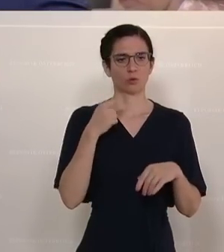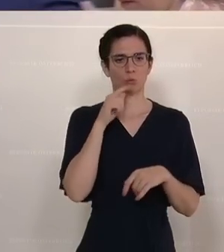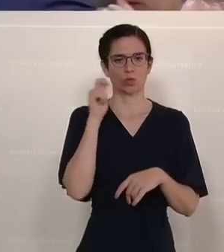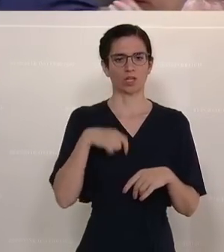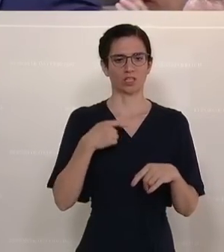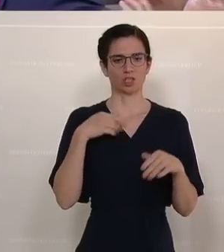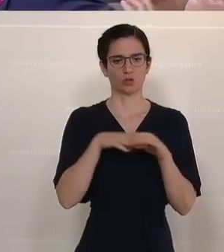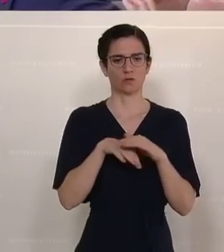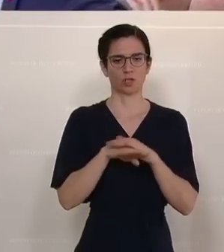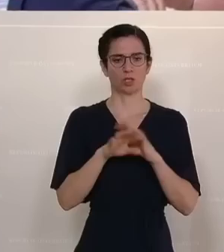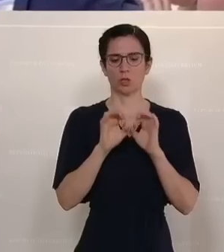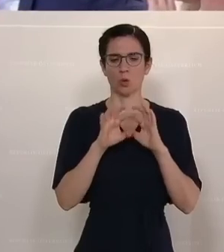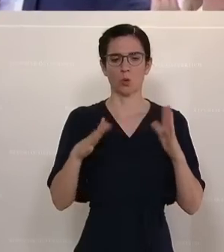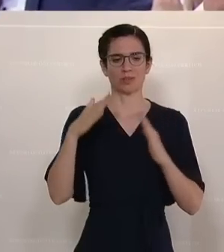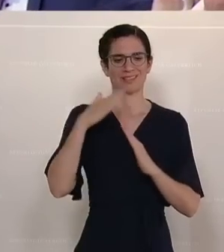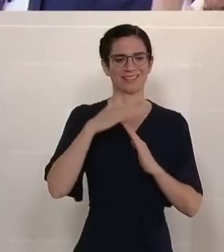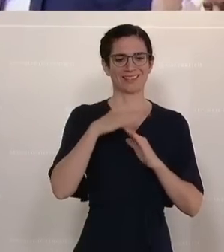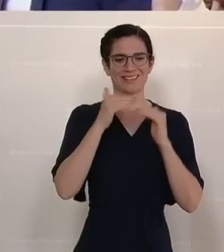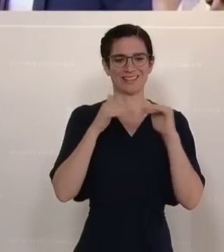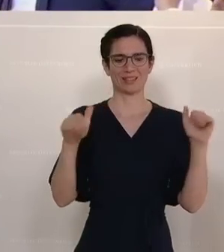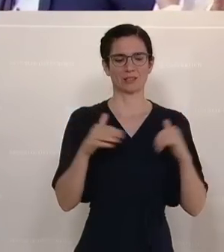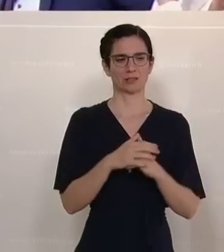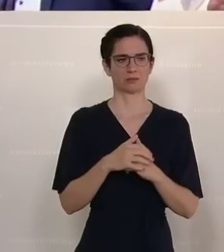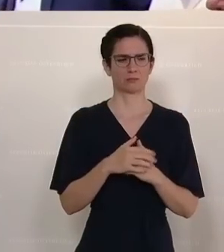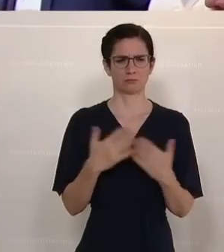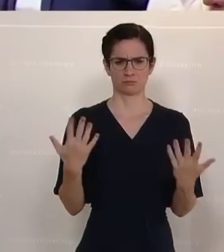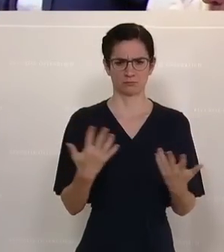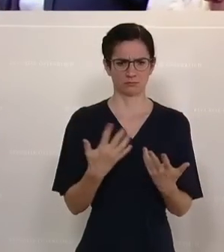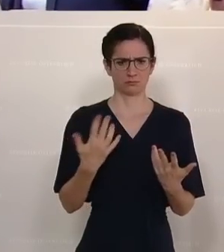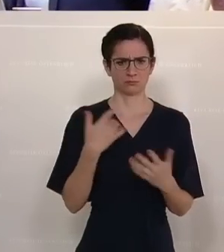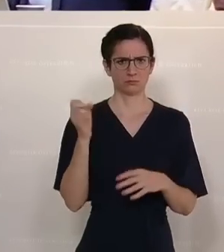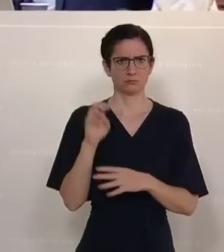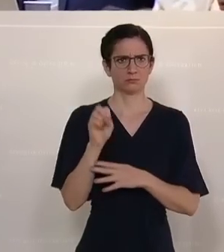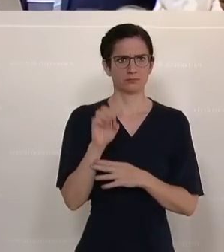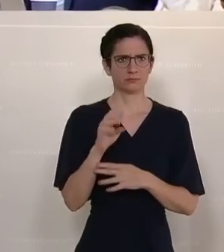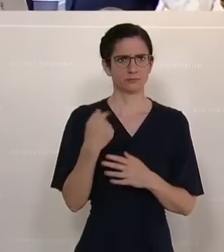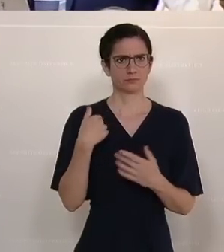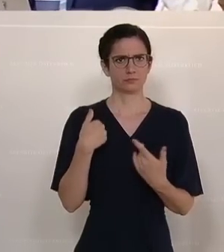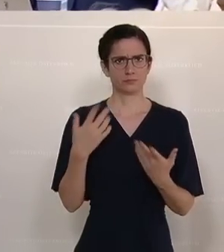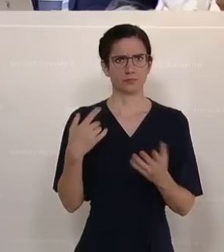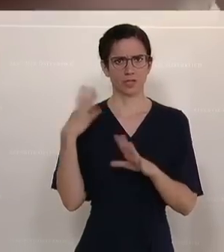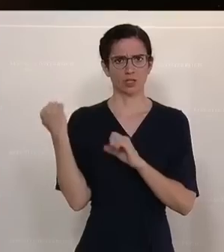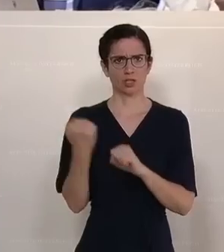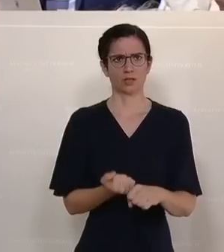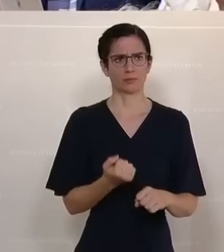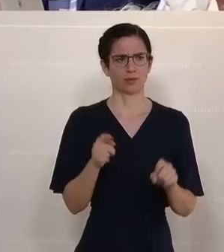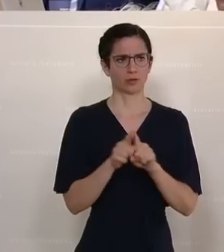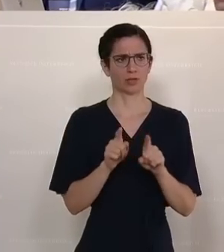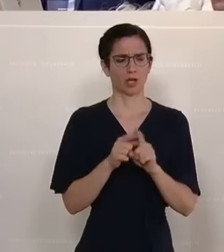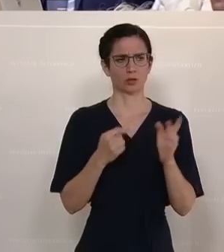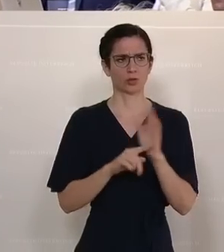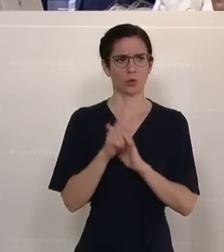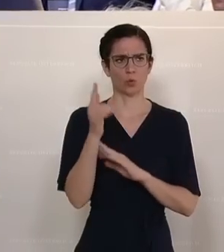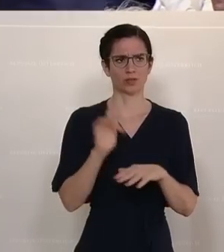ohne Limit. Ohne Limit. Was ist das für ein Signal an Schlepper? Gerade in so einer